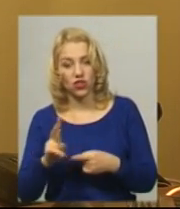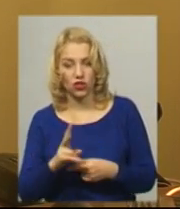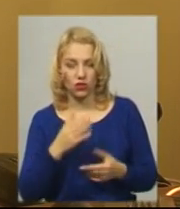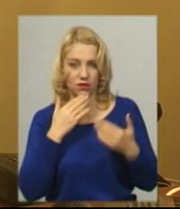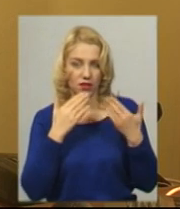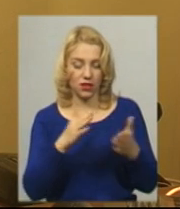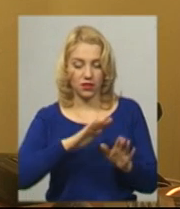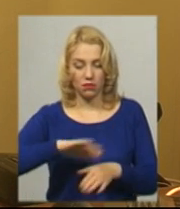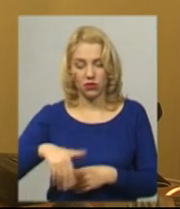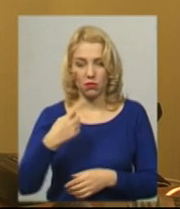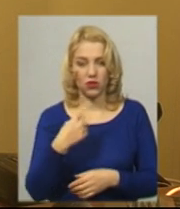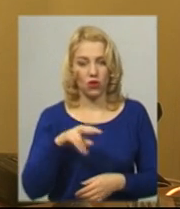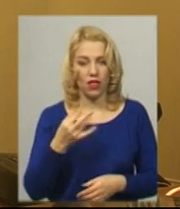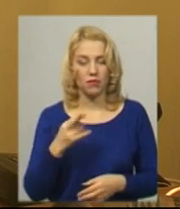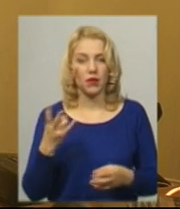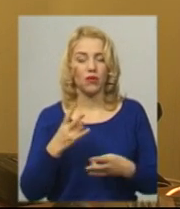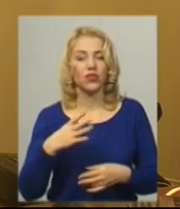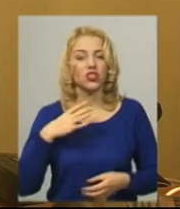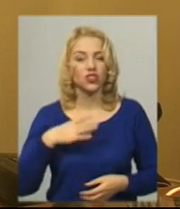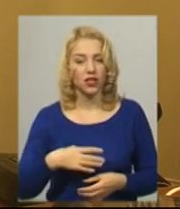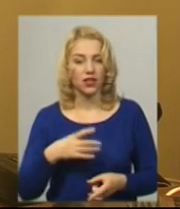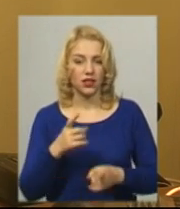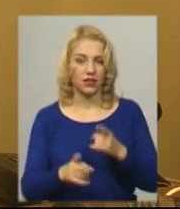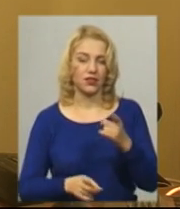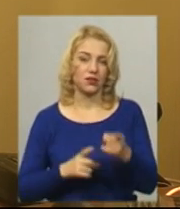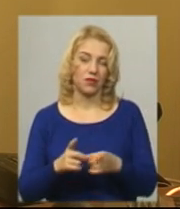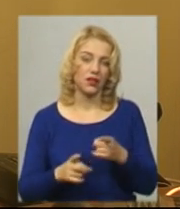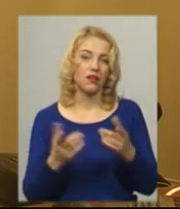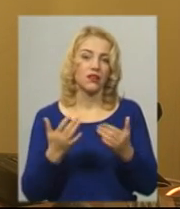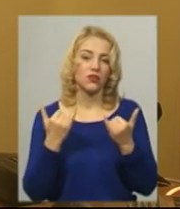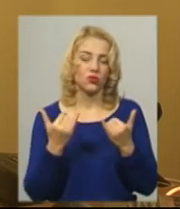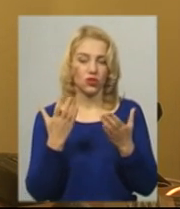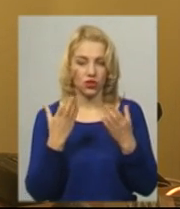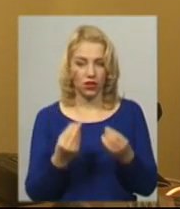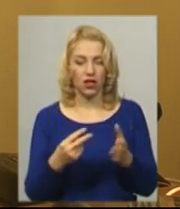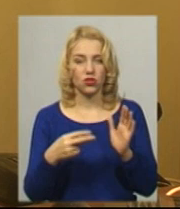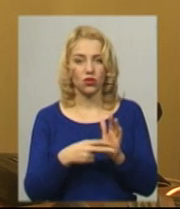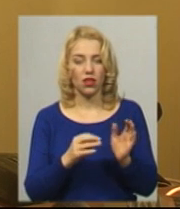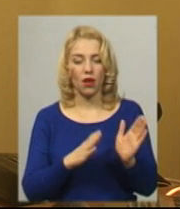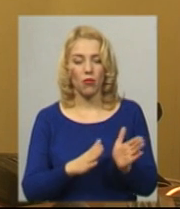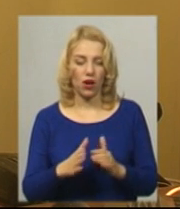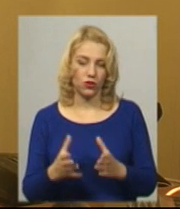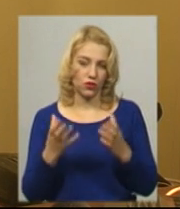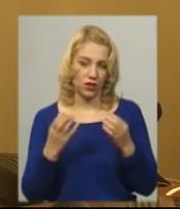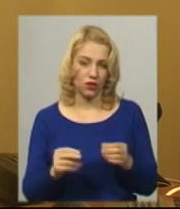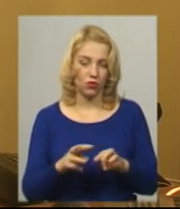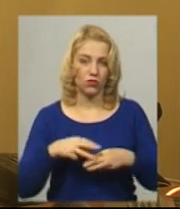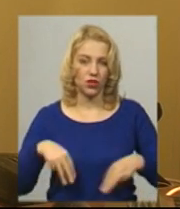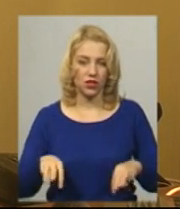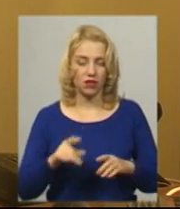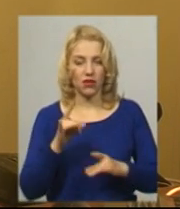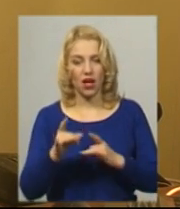1 липня, ми повинні чекати вже змін, які на сьогоднішній день стоять на порядку денному Міністерства